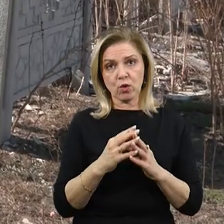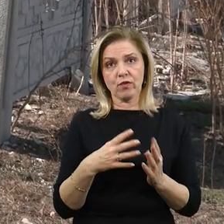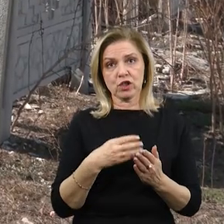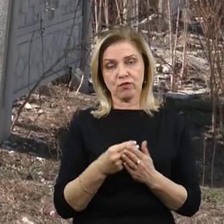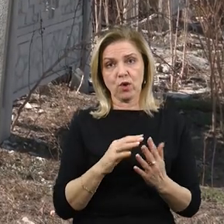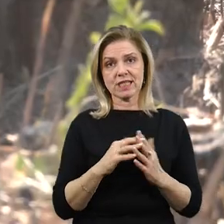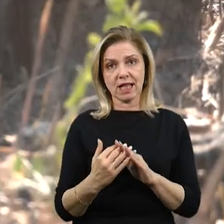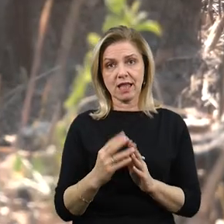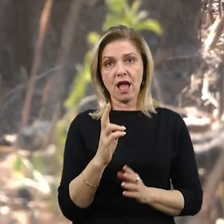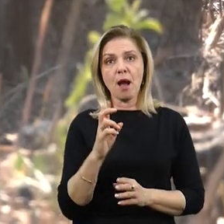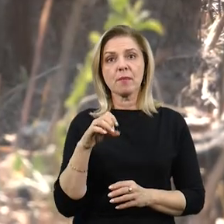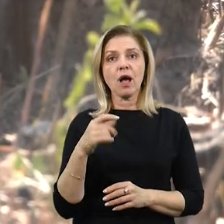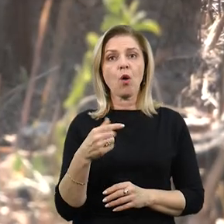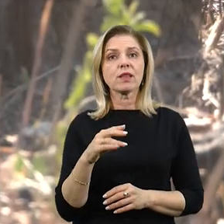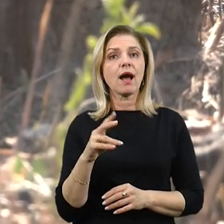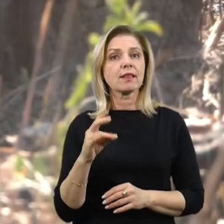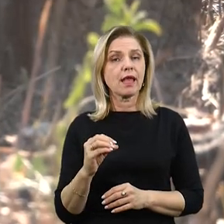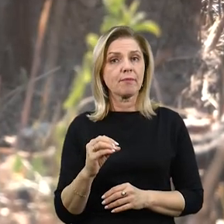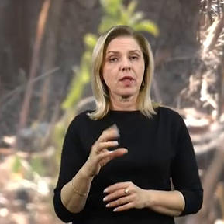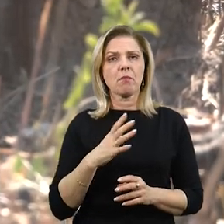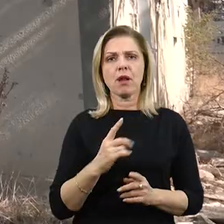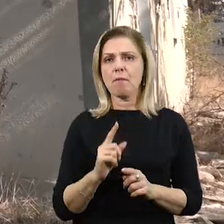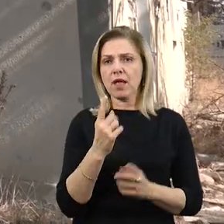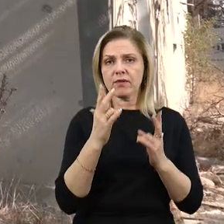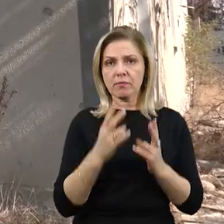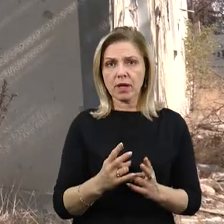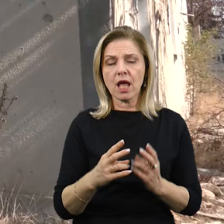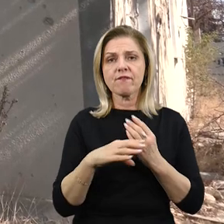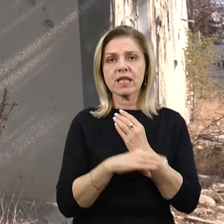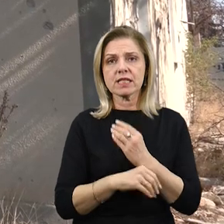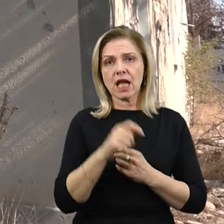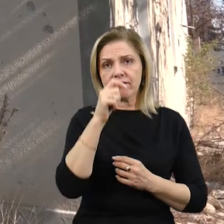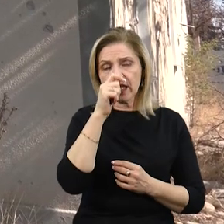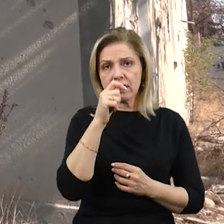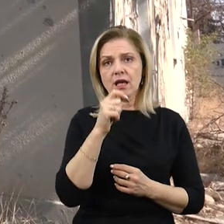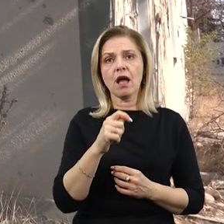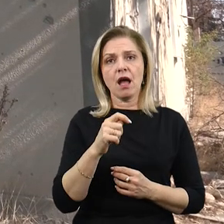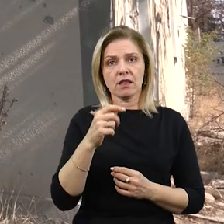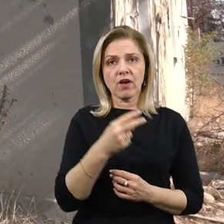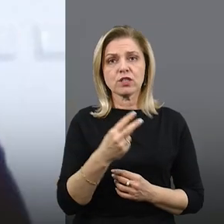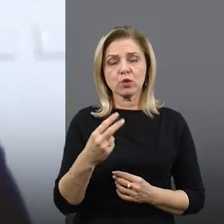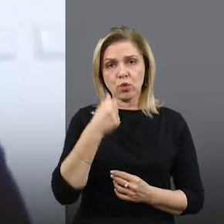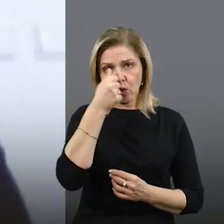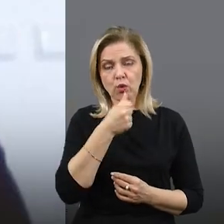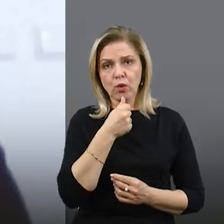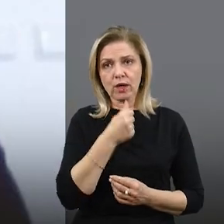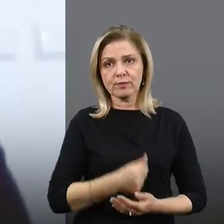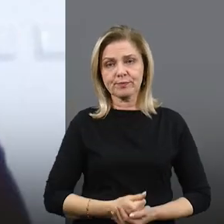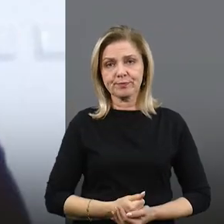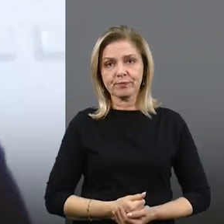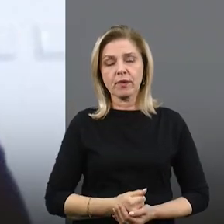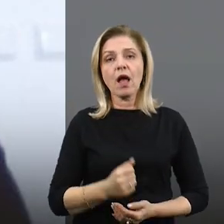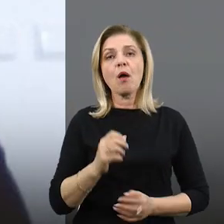церква зазнала орієнтовно наприкінці квітня, на початку травня 2022-го. Повідомив кореспондентам Суспільного її